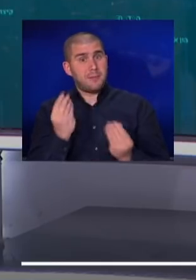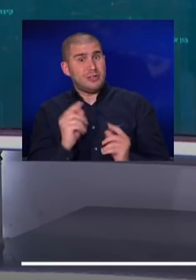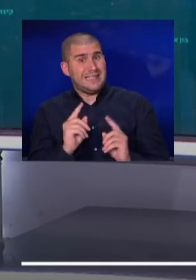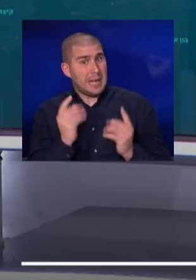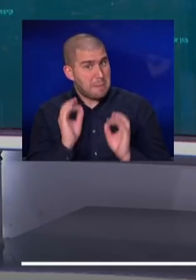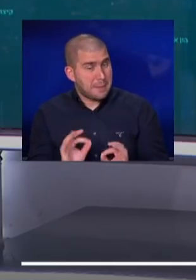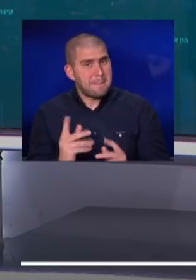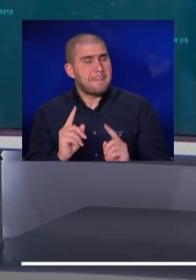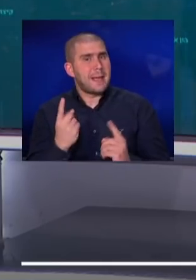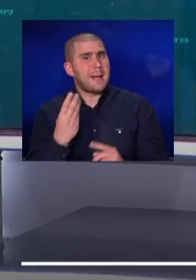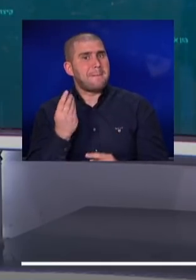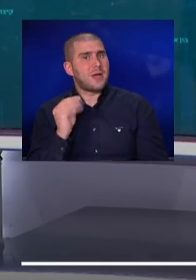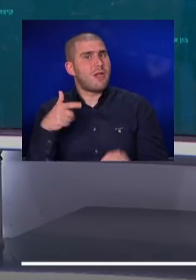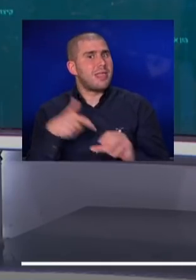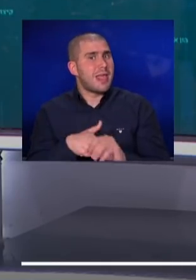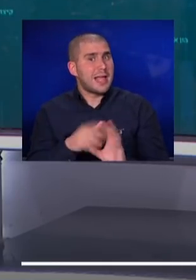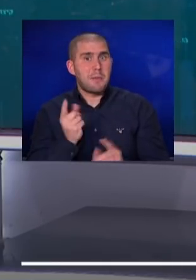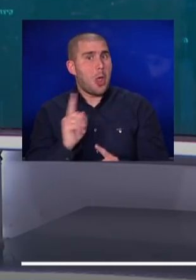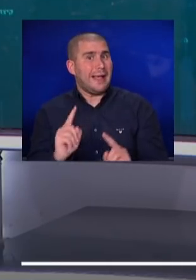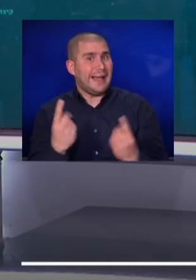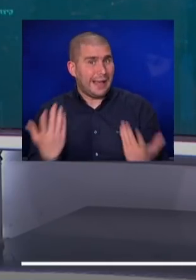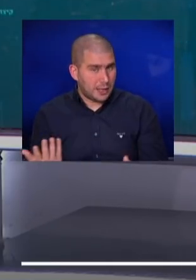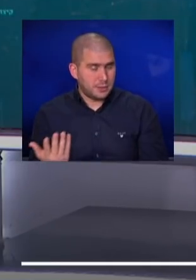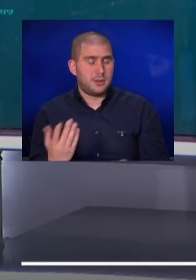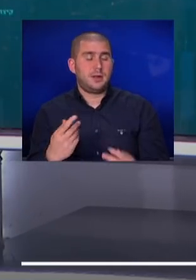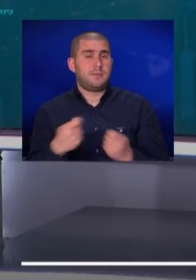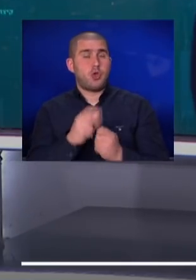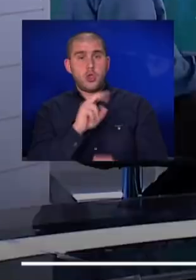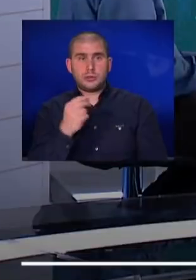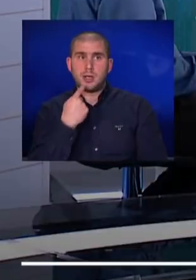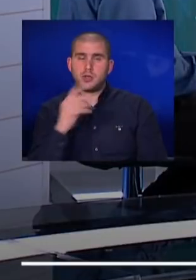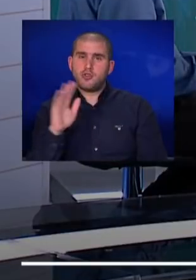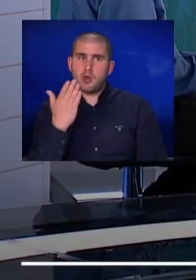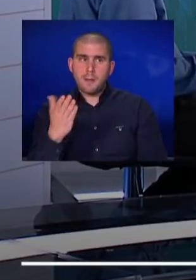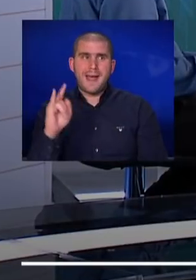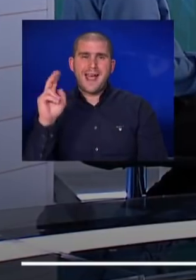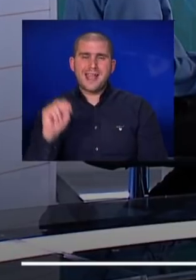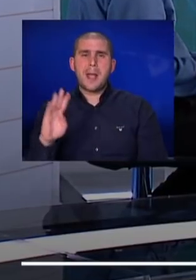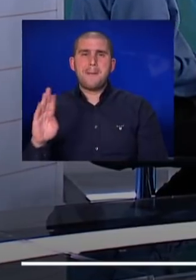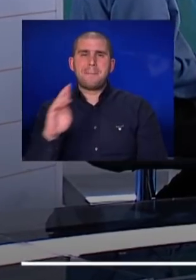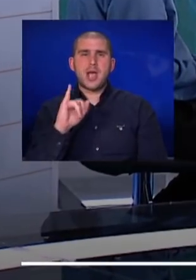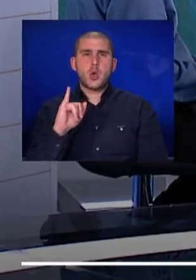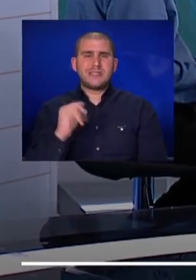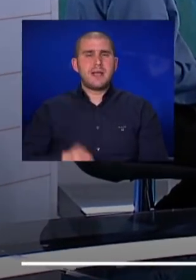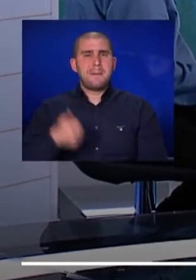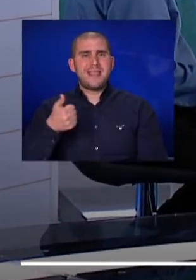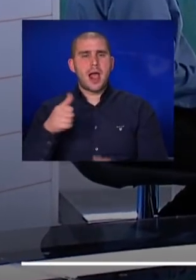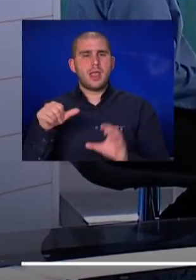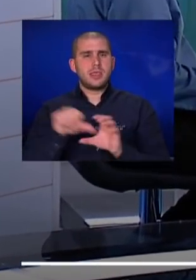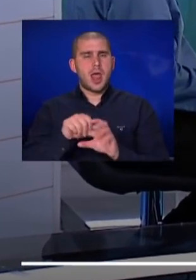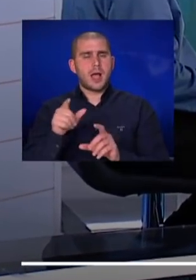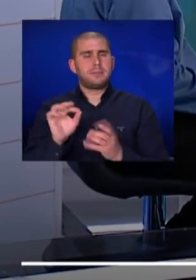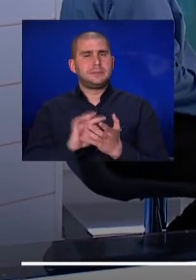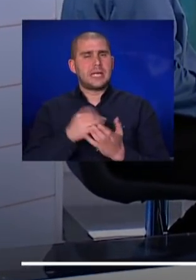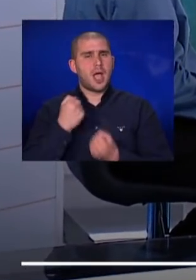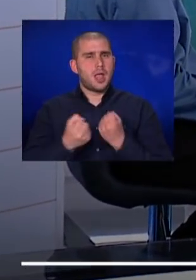לקרות ומה יקרה למחיר של הדלק, אם זה לא יקרה, בעניין הזה אנחנו רוצים להגיד שלום לכן, בר יוסף, מנהל מנהל הדלק במשרד האנרגיה. ערב